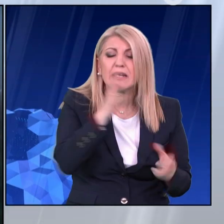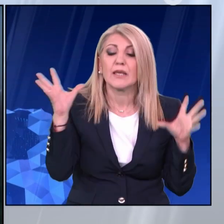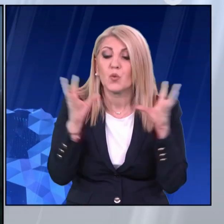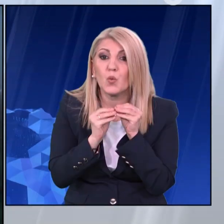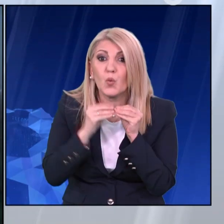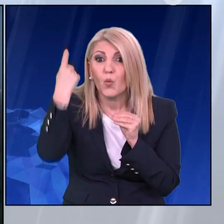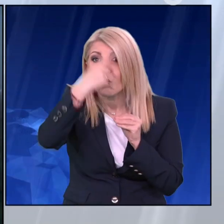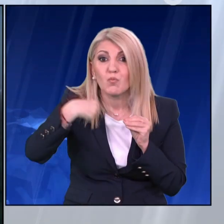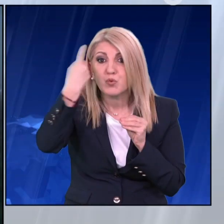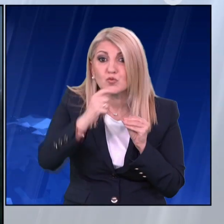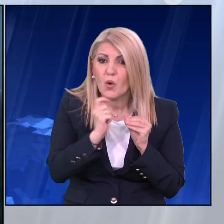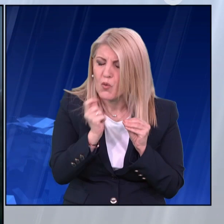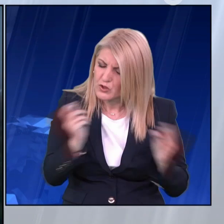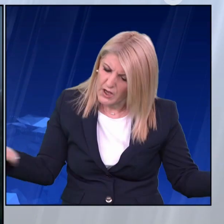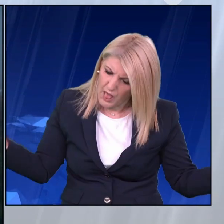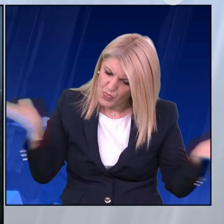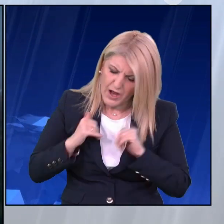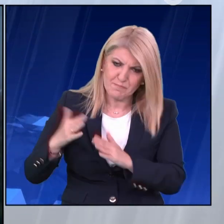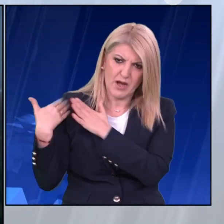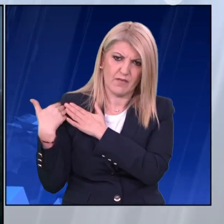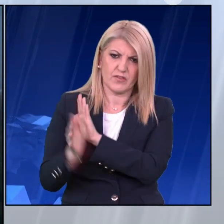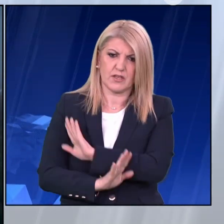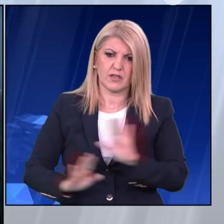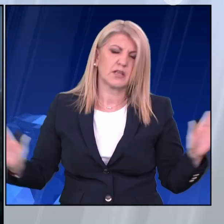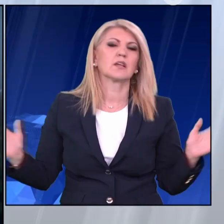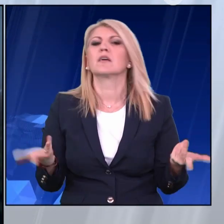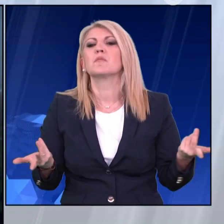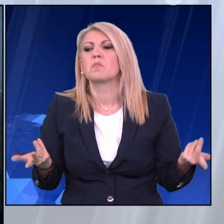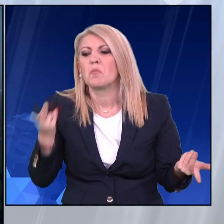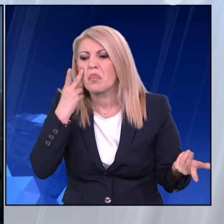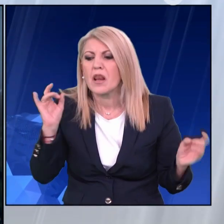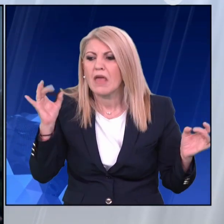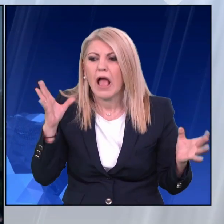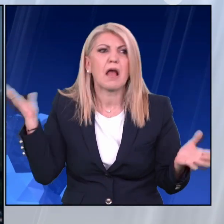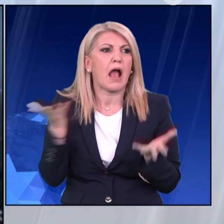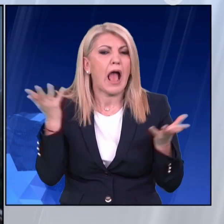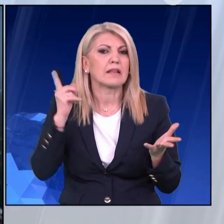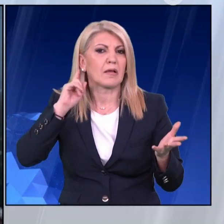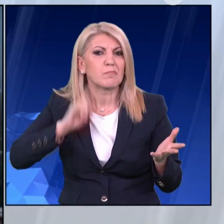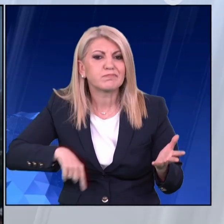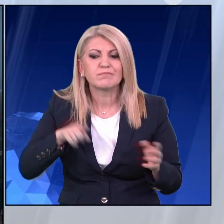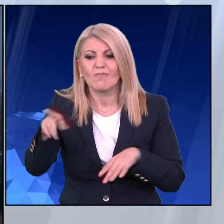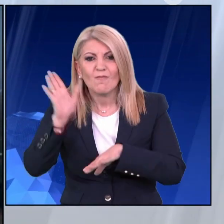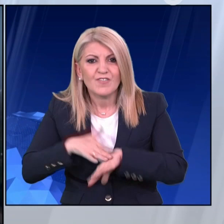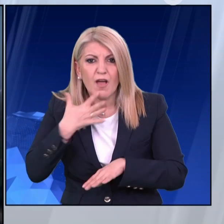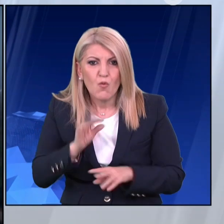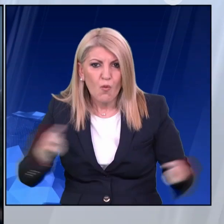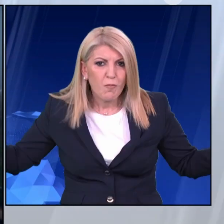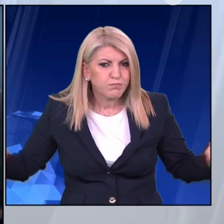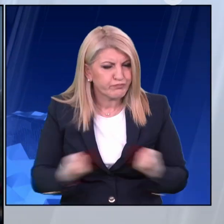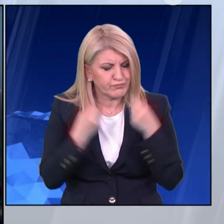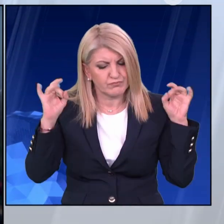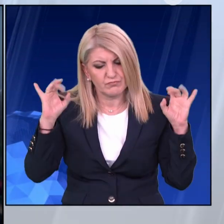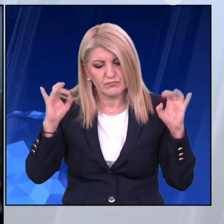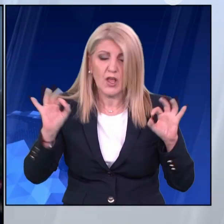Η ανάλυση δεν ανέδειξε πράξεις ή παραλήψεις πολιτικών προσώπων που να συνδέονται με το δυστύχημα. Η πολιτική ευθύνη αντικειμενικά αναλήφθηκε από τον